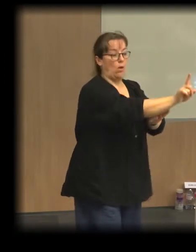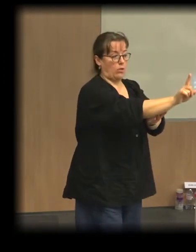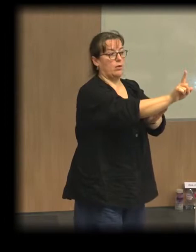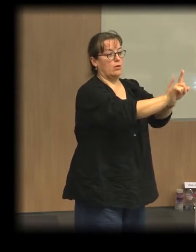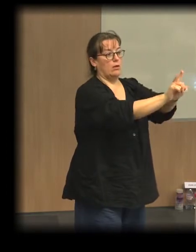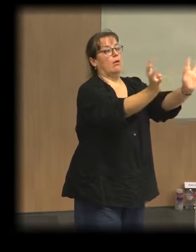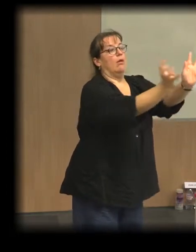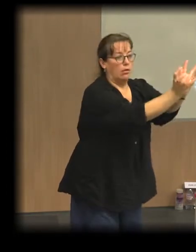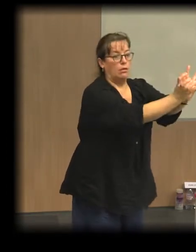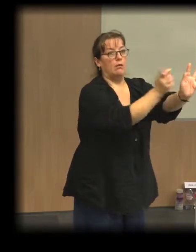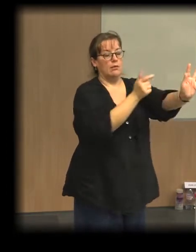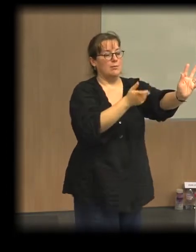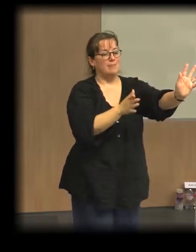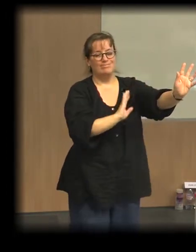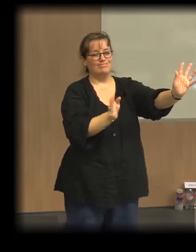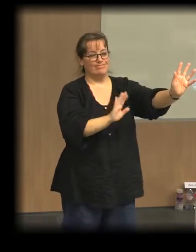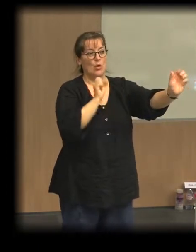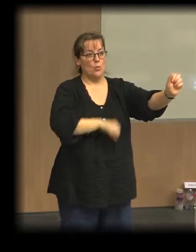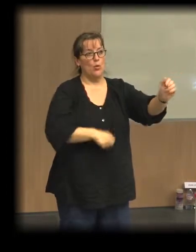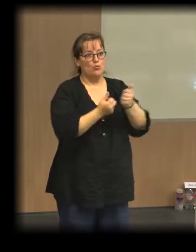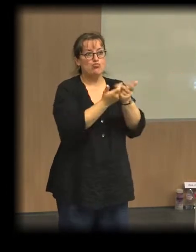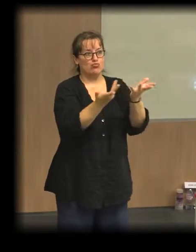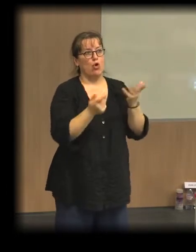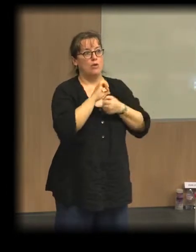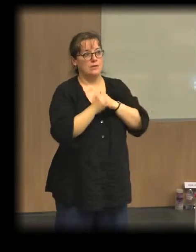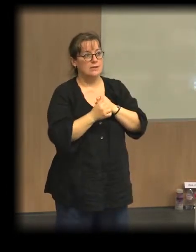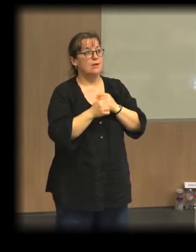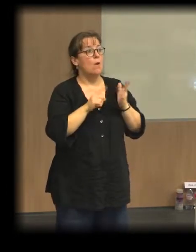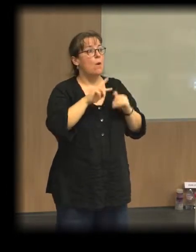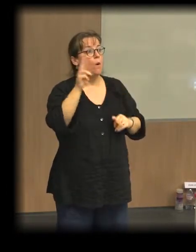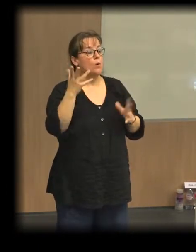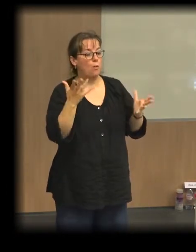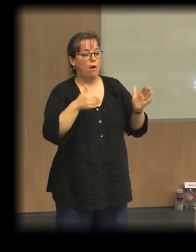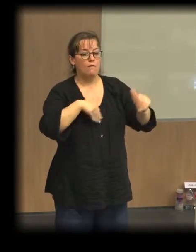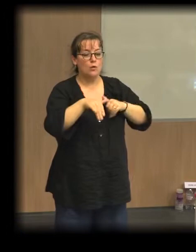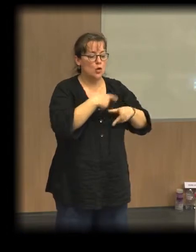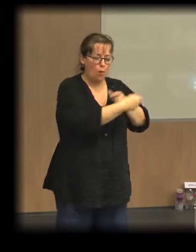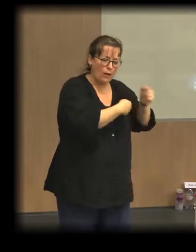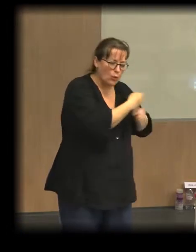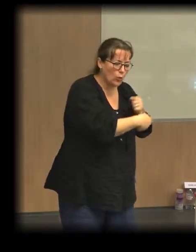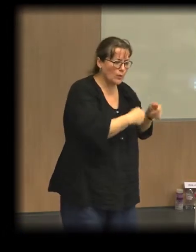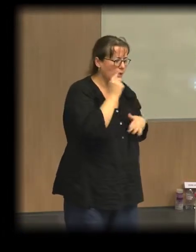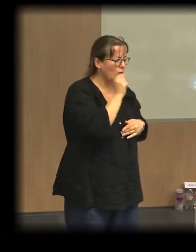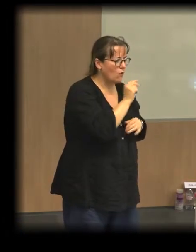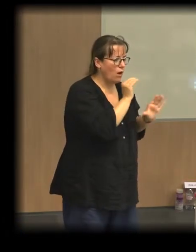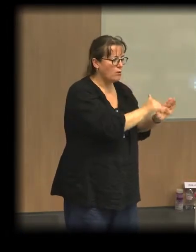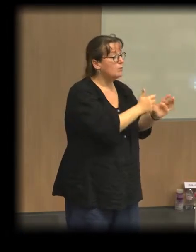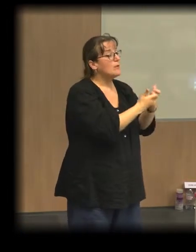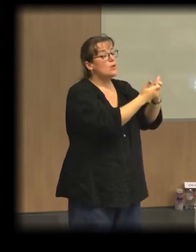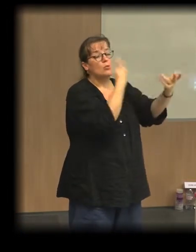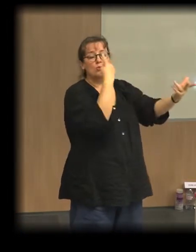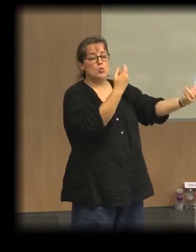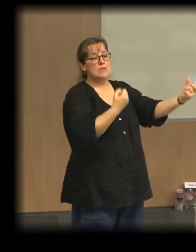démocratie. C'est finalement, si nous arrivons à trouver des fonctionnements économiques qui, pour les